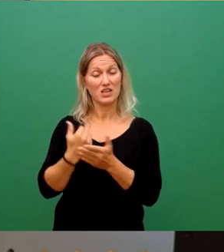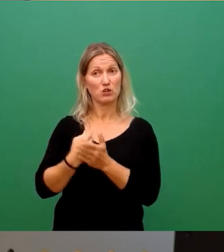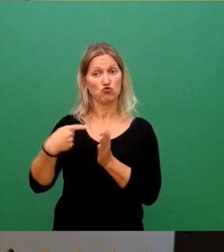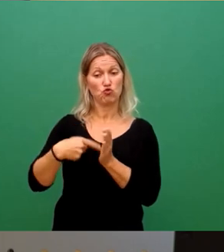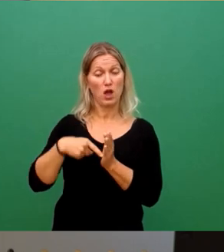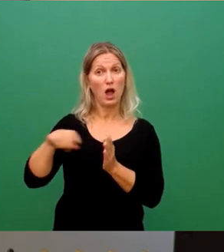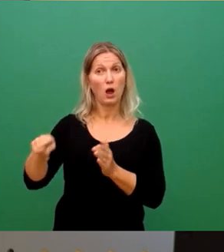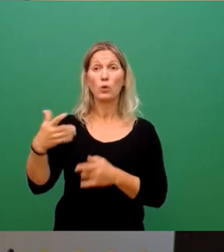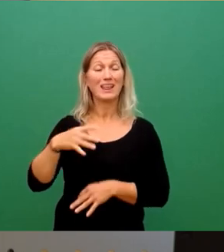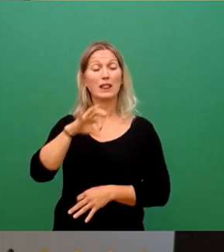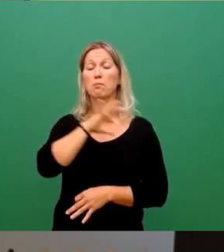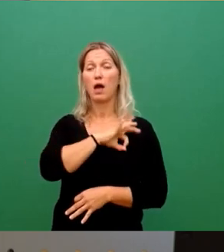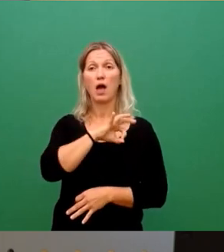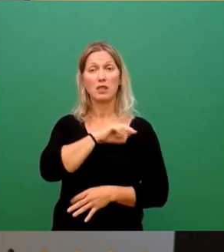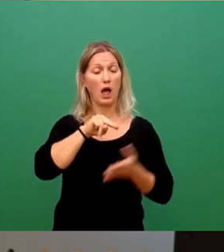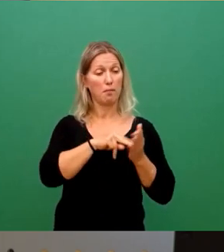Parteipolitik.